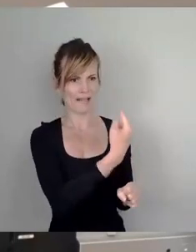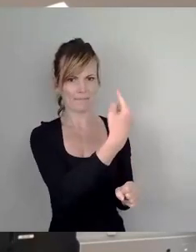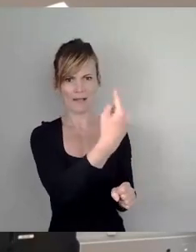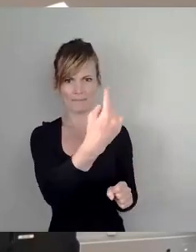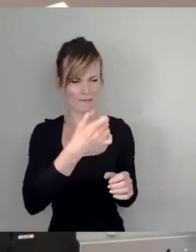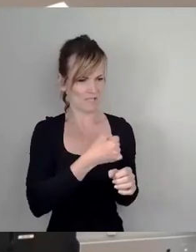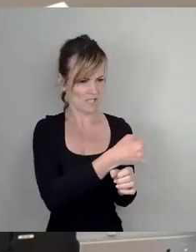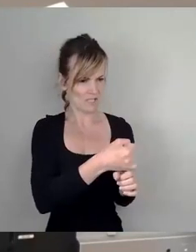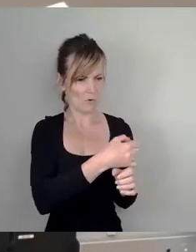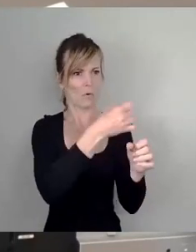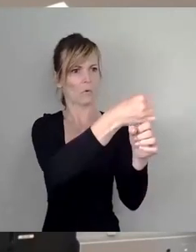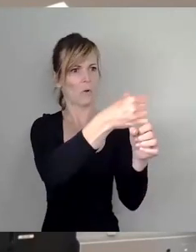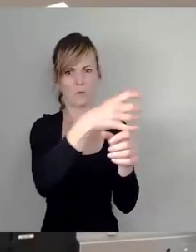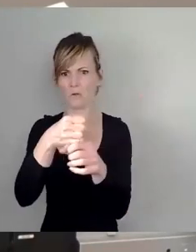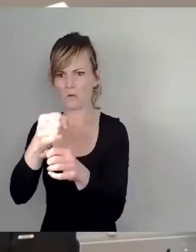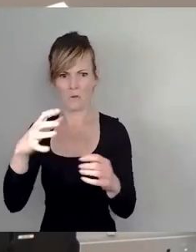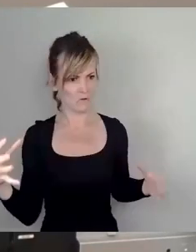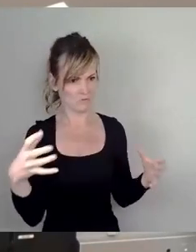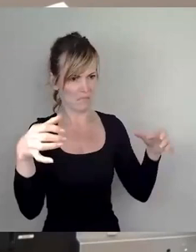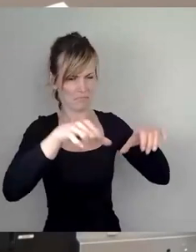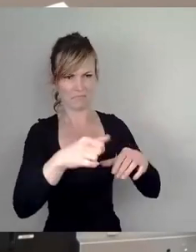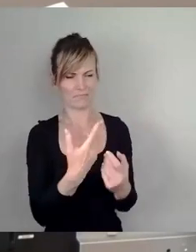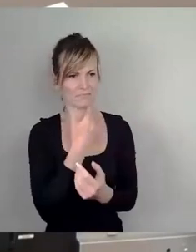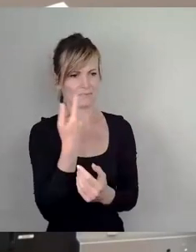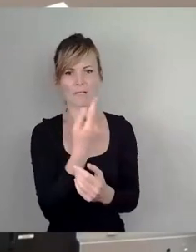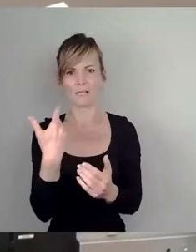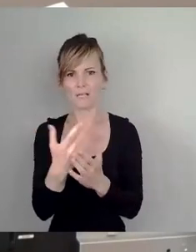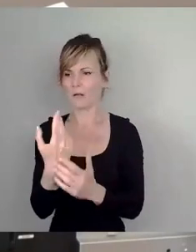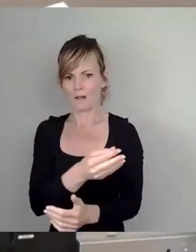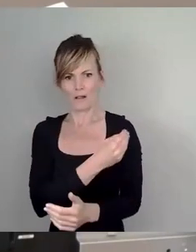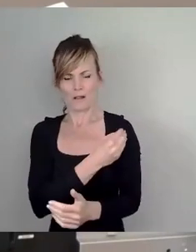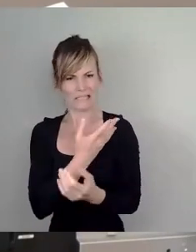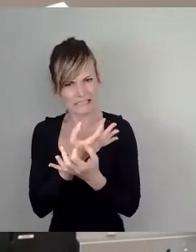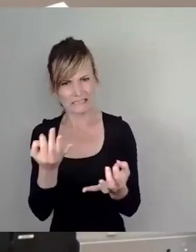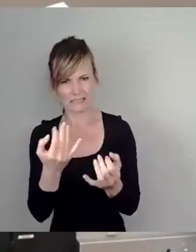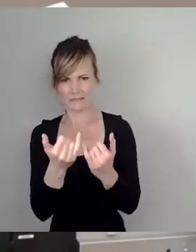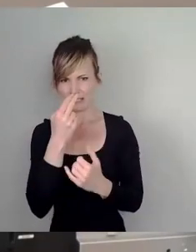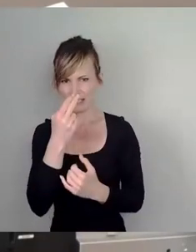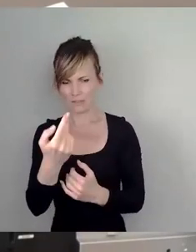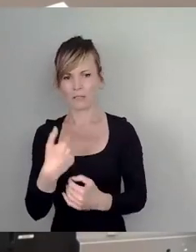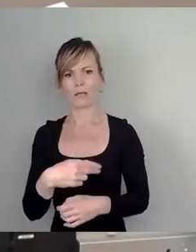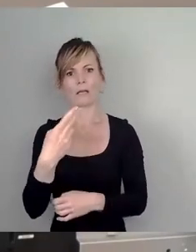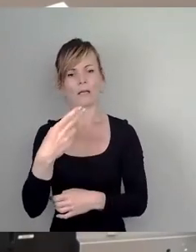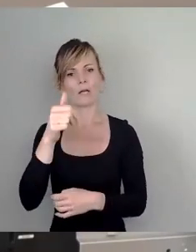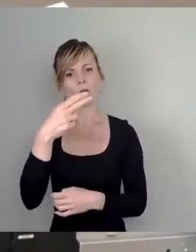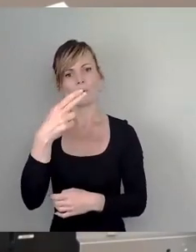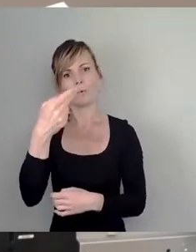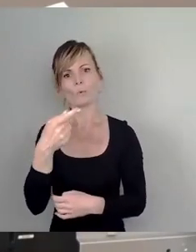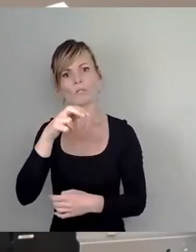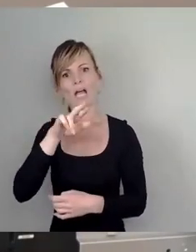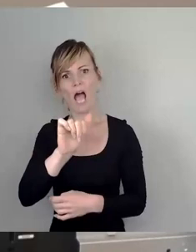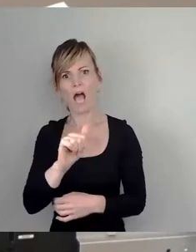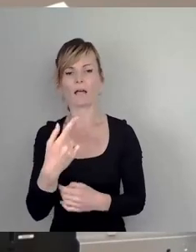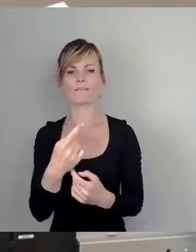der Festveranstalter überhaupt voneinander erfährt. Von einer, Zitat, Hydra-Verwaltung, der immer neue Köpfe wachsen,